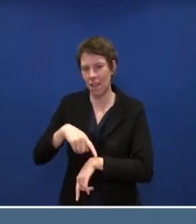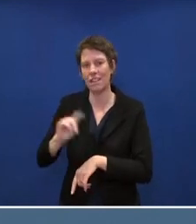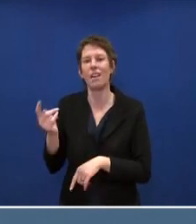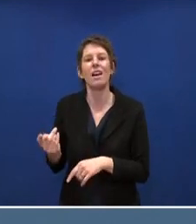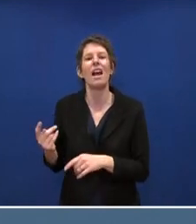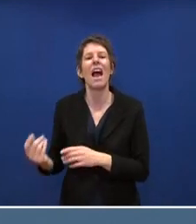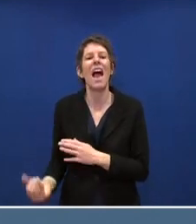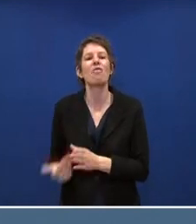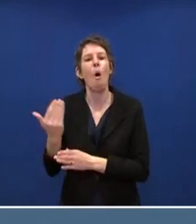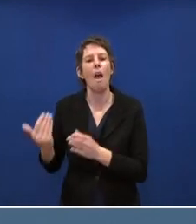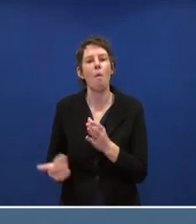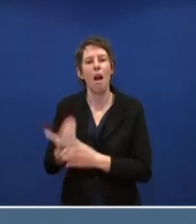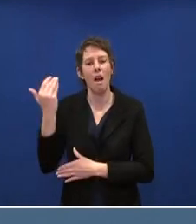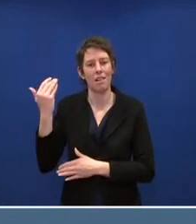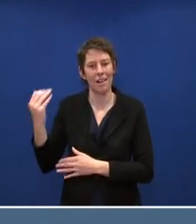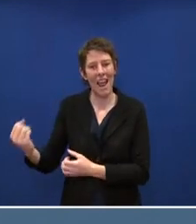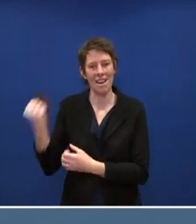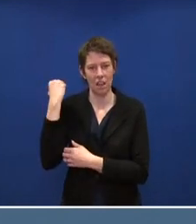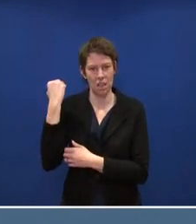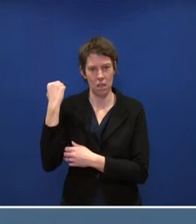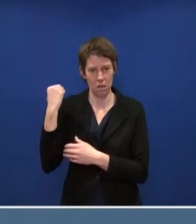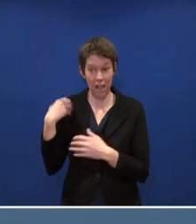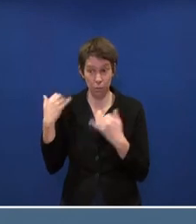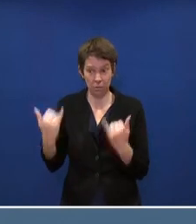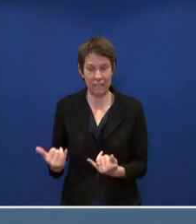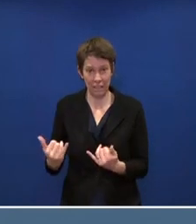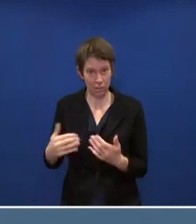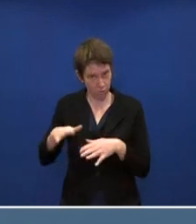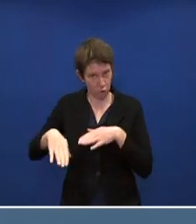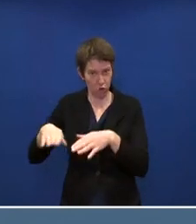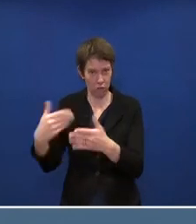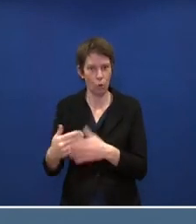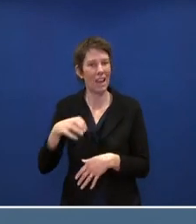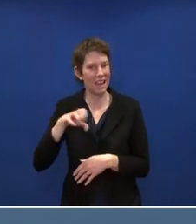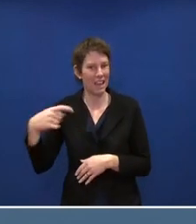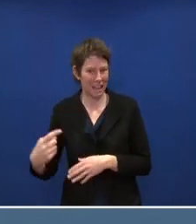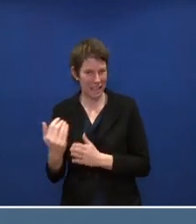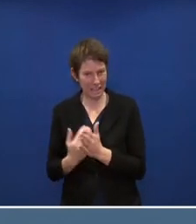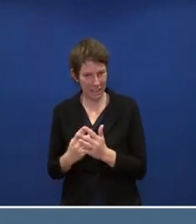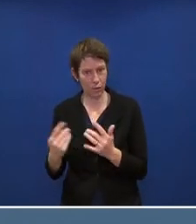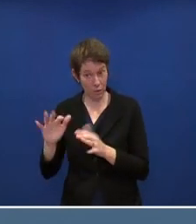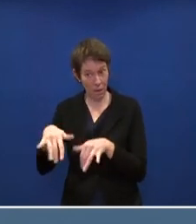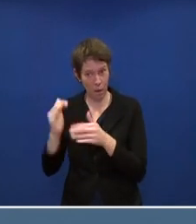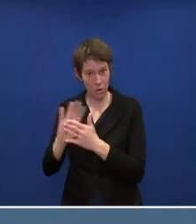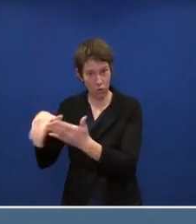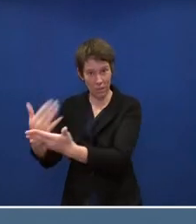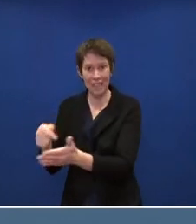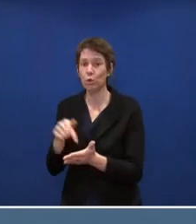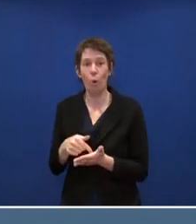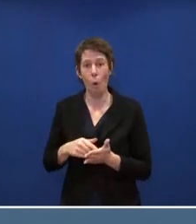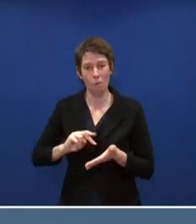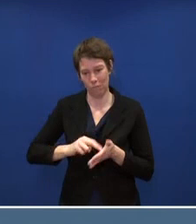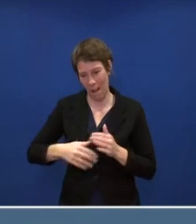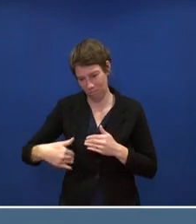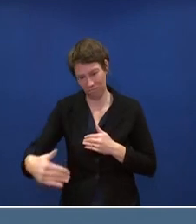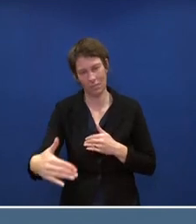Erneuerbaren, so wie der Pfad bisher geplant ist, auch in dem jetzigen EEG-Gesetz, so wie es jetzt im Parlament liegt, letztlich nicht halten können. Wir werden